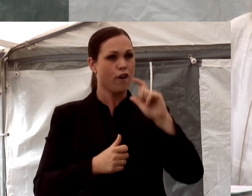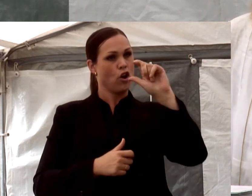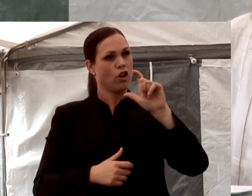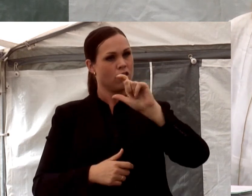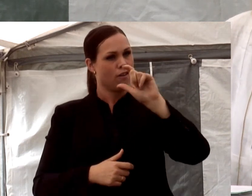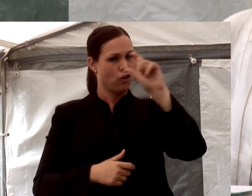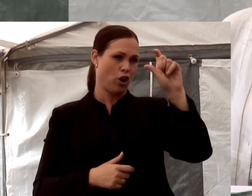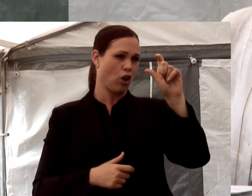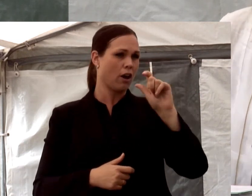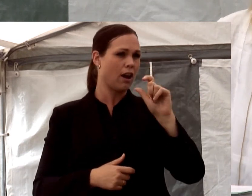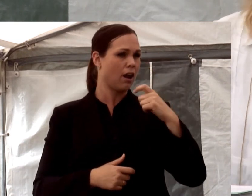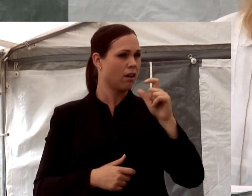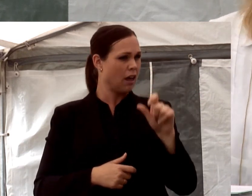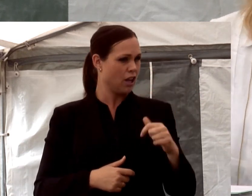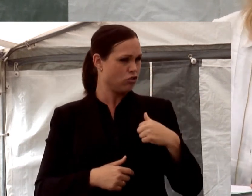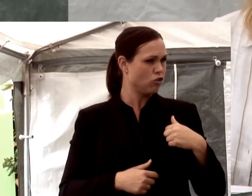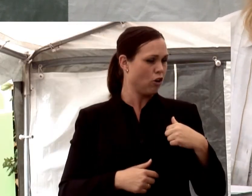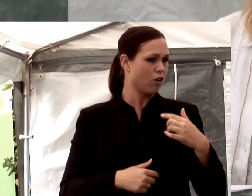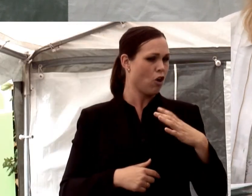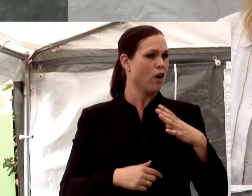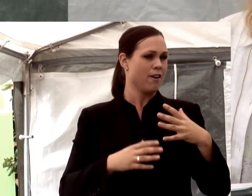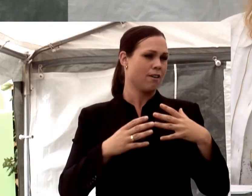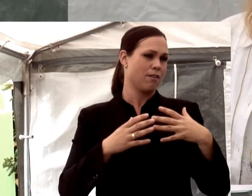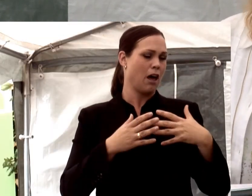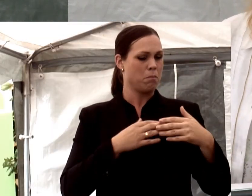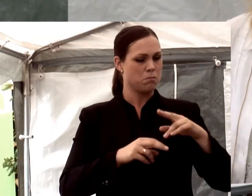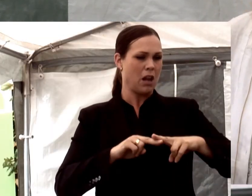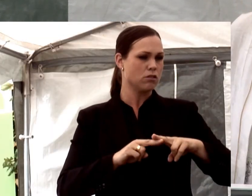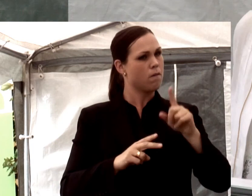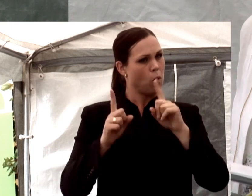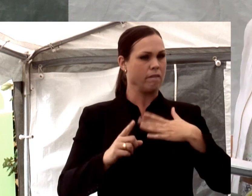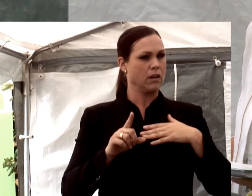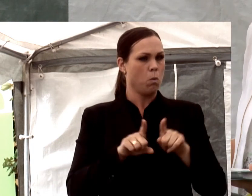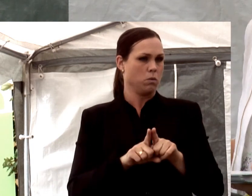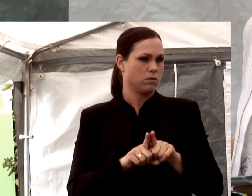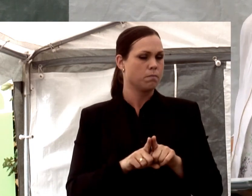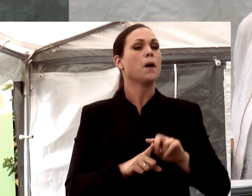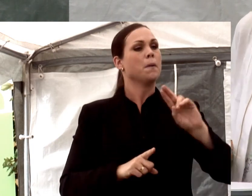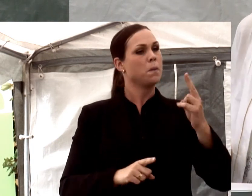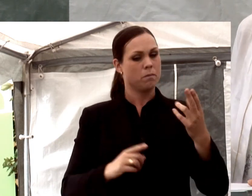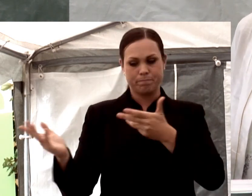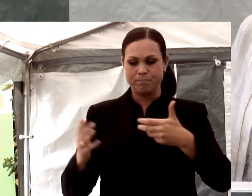företagare. Med det här som en bakgrund så ska vi bjuda upp våra gäster som vi ska fortsätta samtala med.